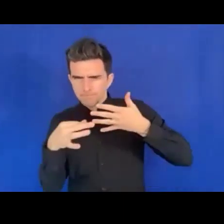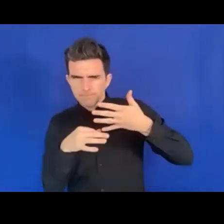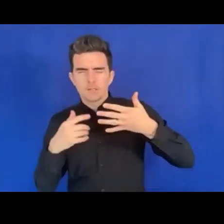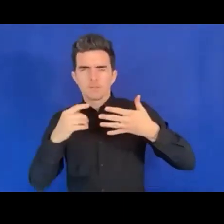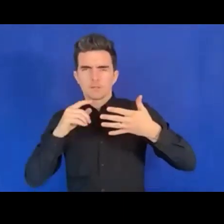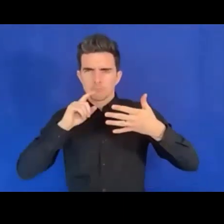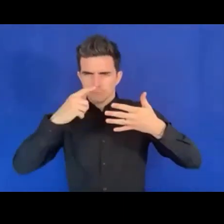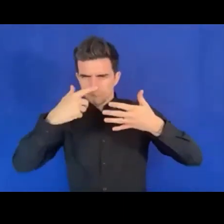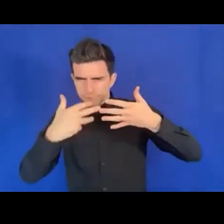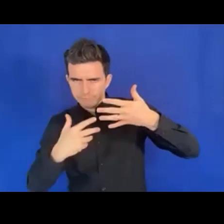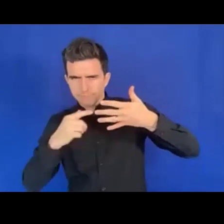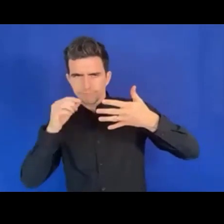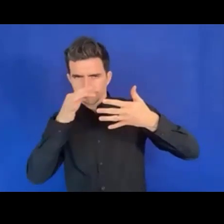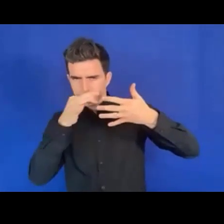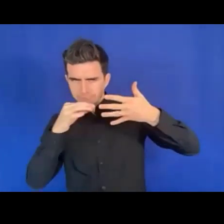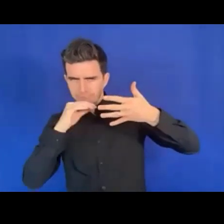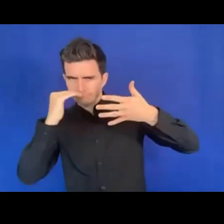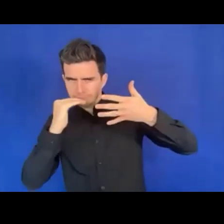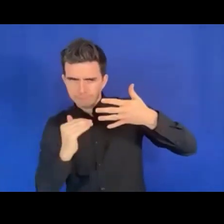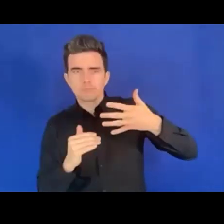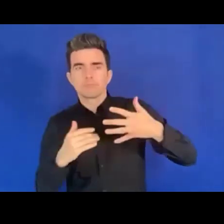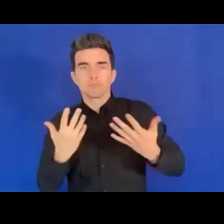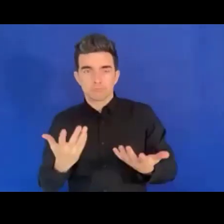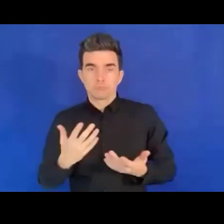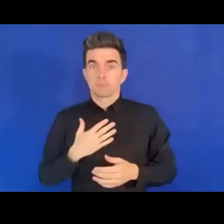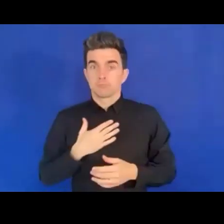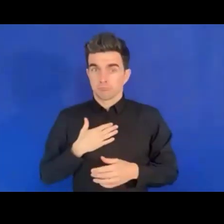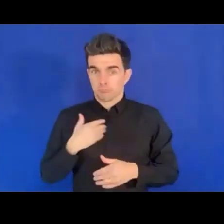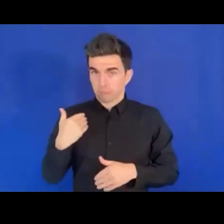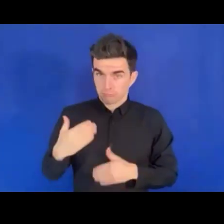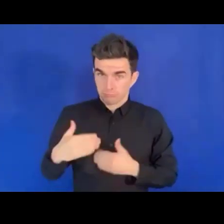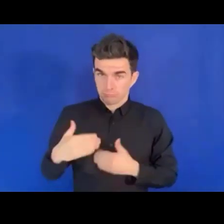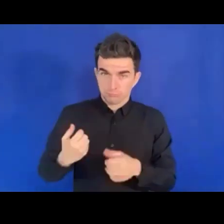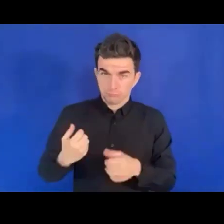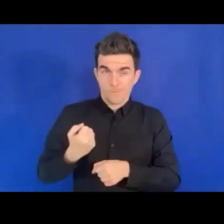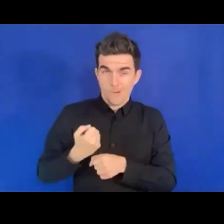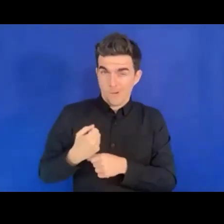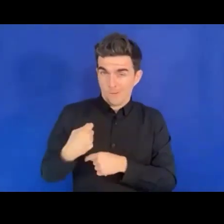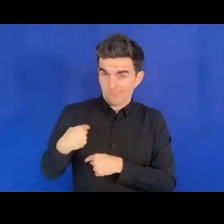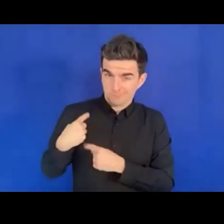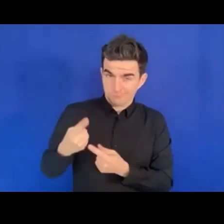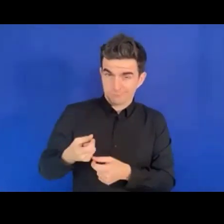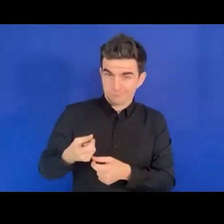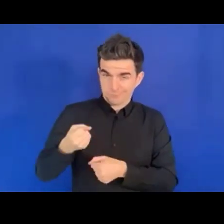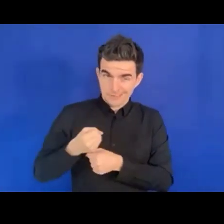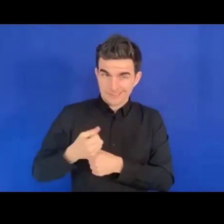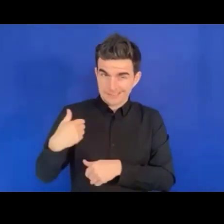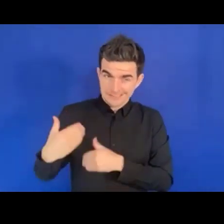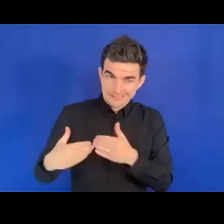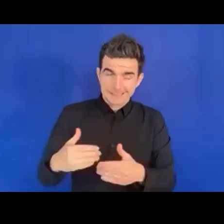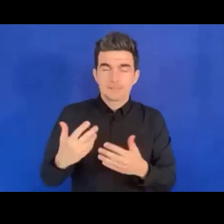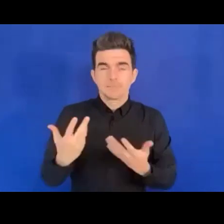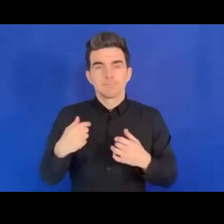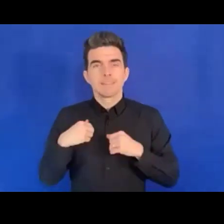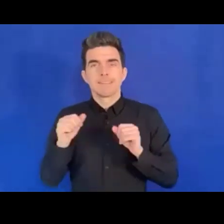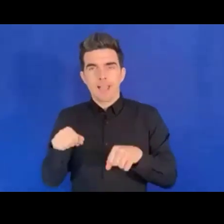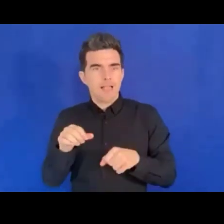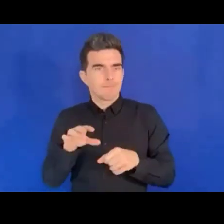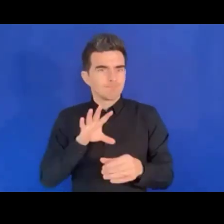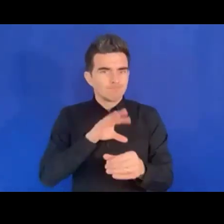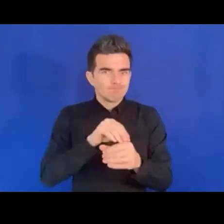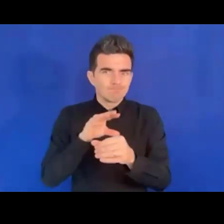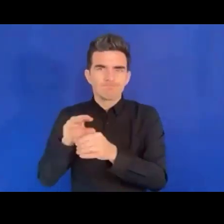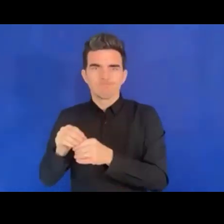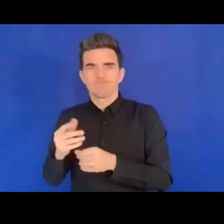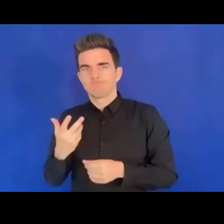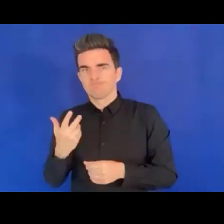contribution. C'est également un honneur pour moi de participer à